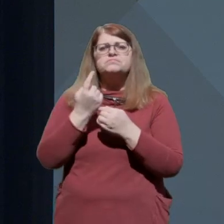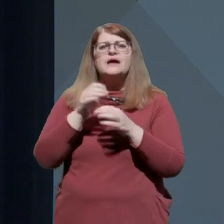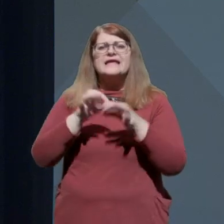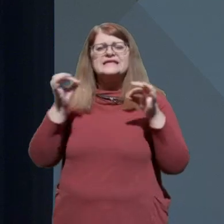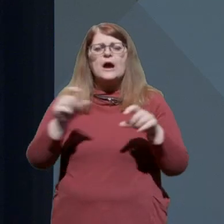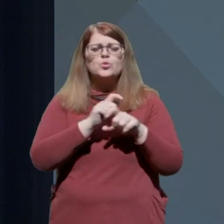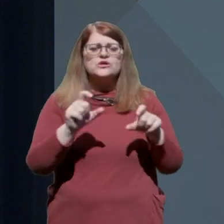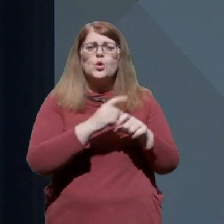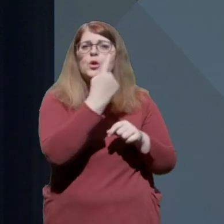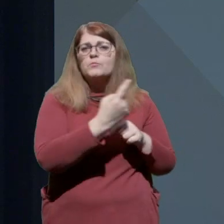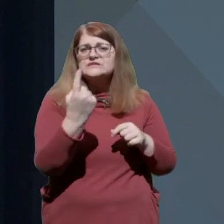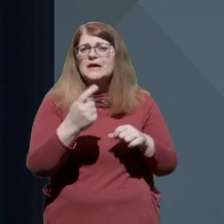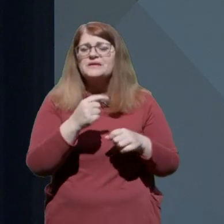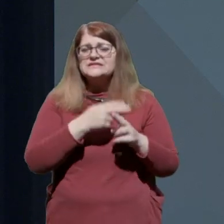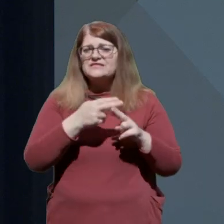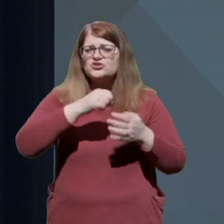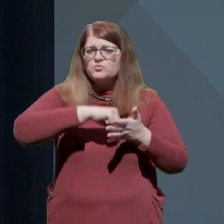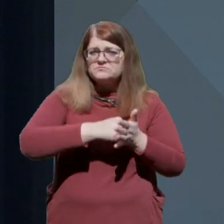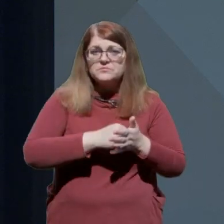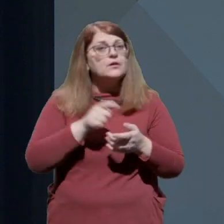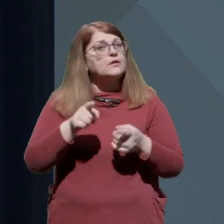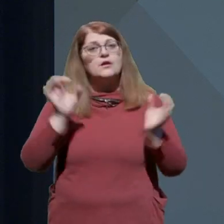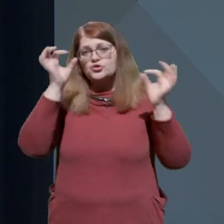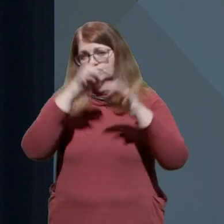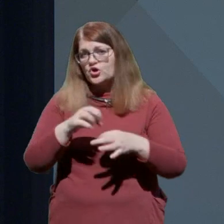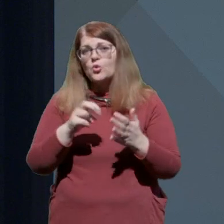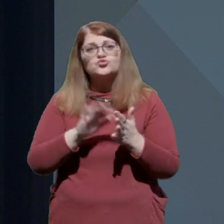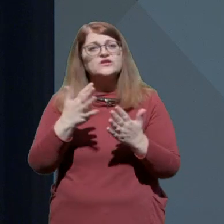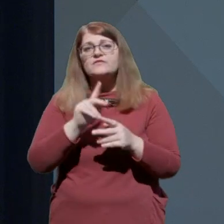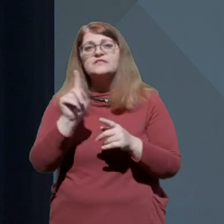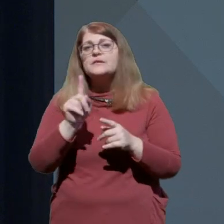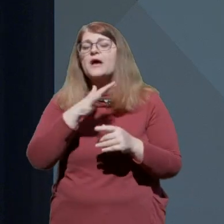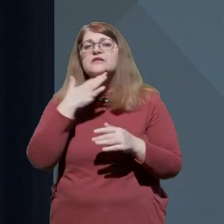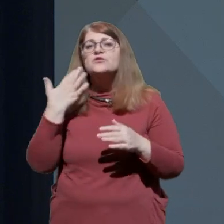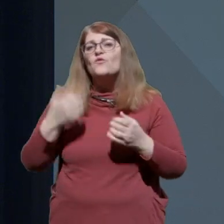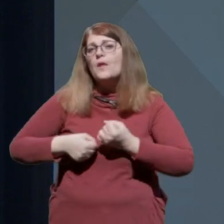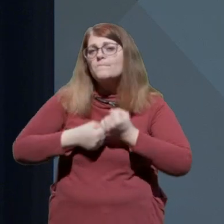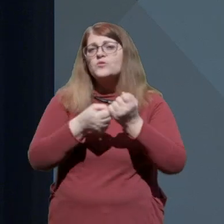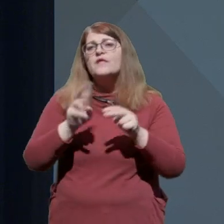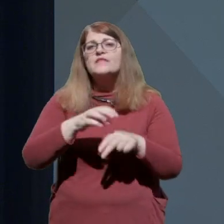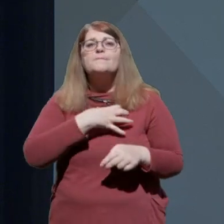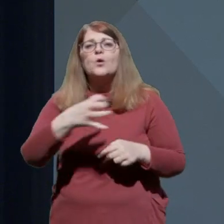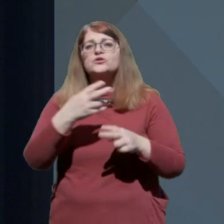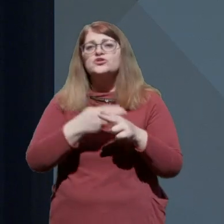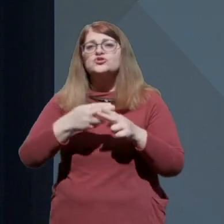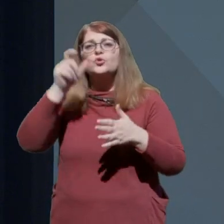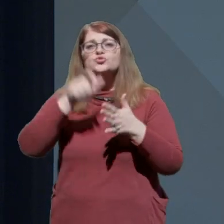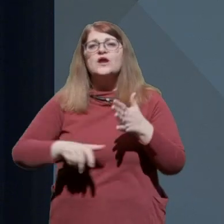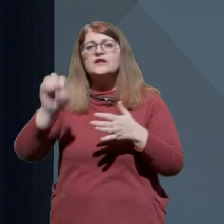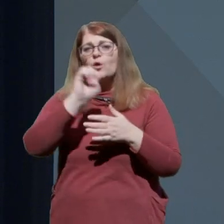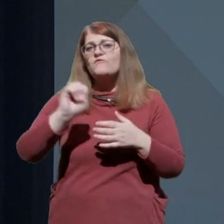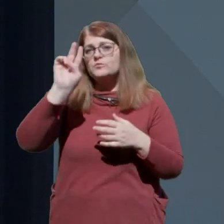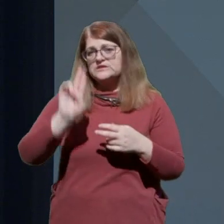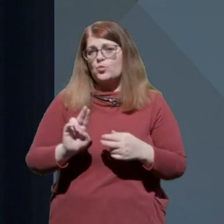posameznih držav, žal še vedno nima zadostne podpore najbogateljših držav, članice Evropske unije.